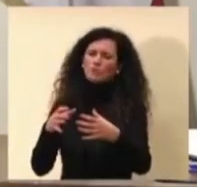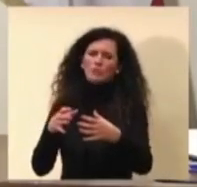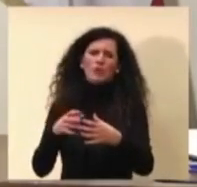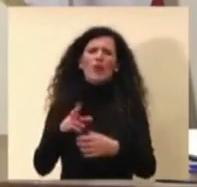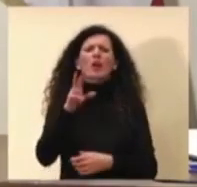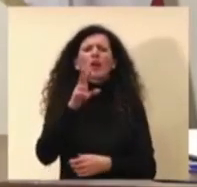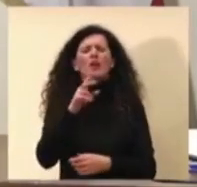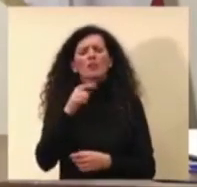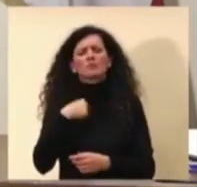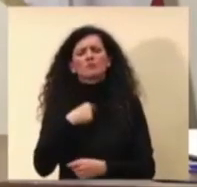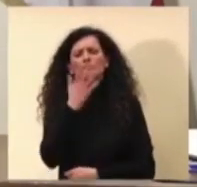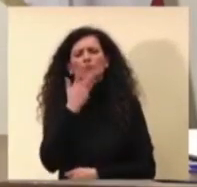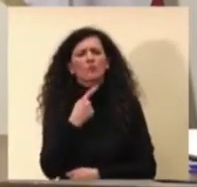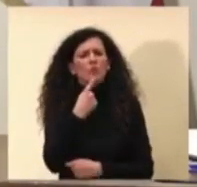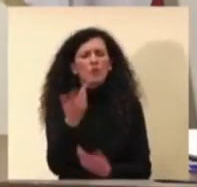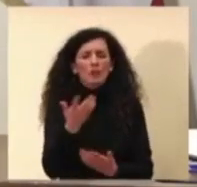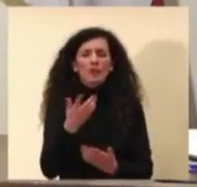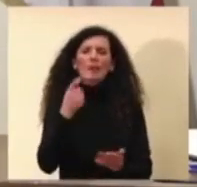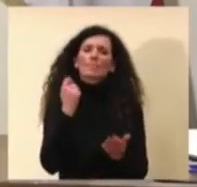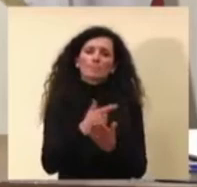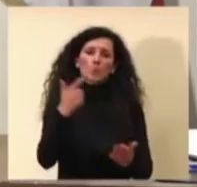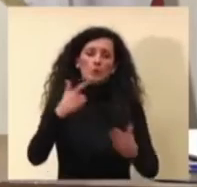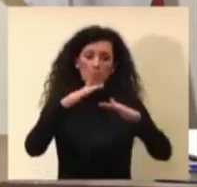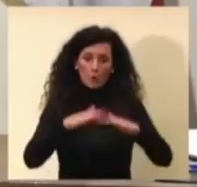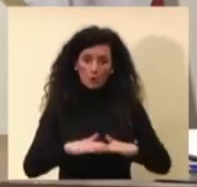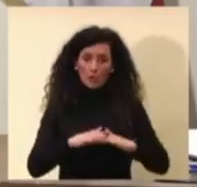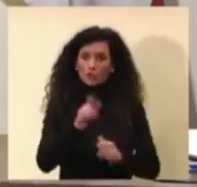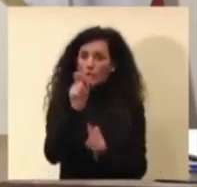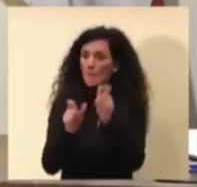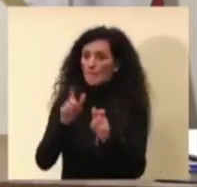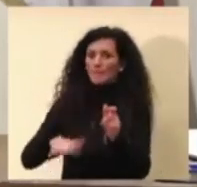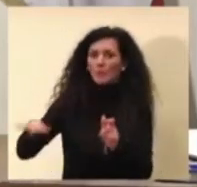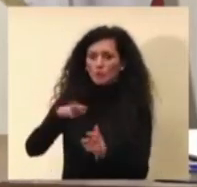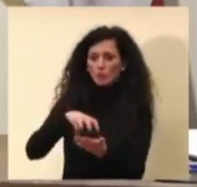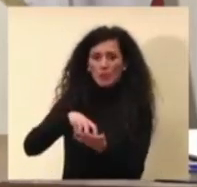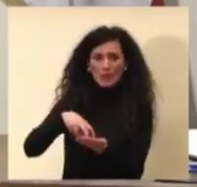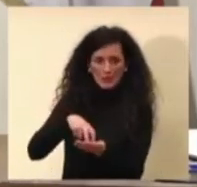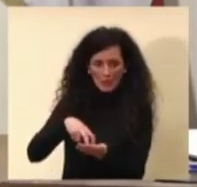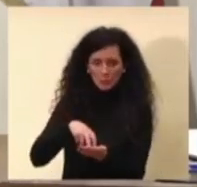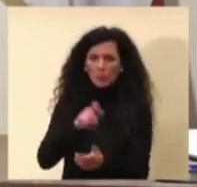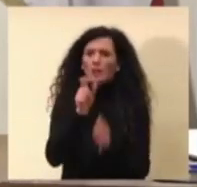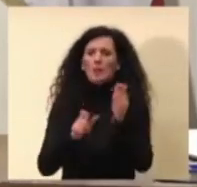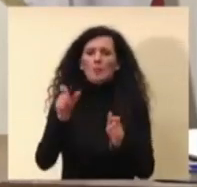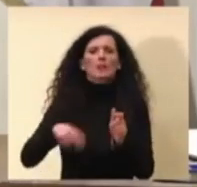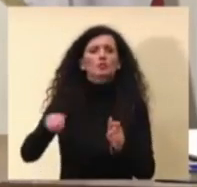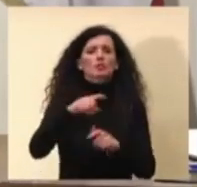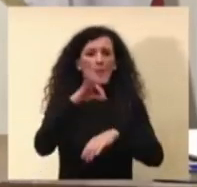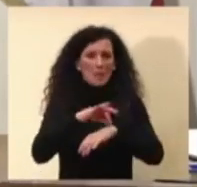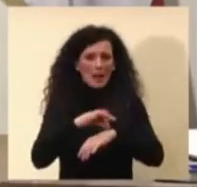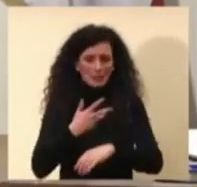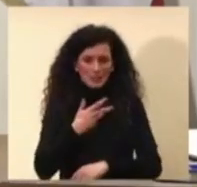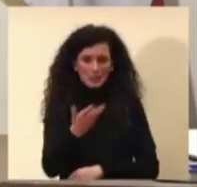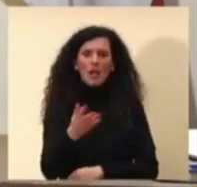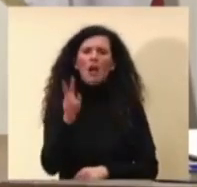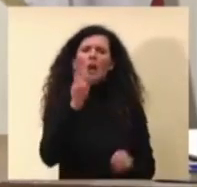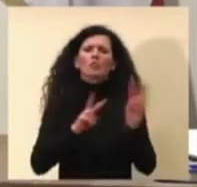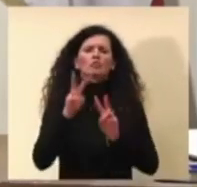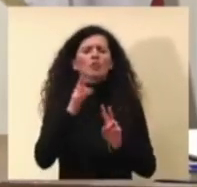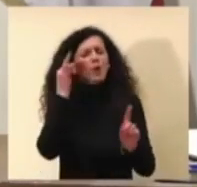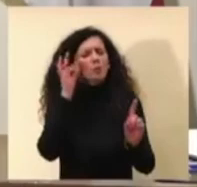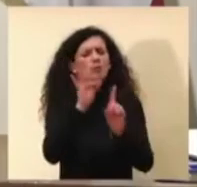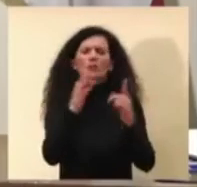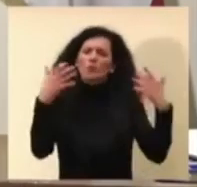di proteggere le persone più fragili, cerchiamo di abbattere il carico di malattia, cerchiamo di abbattere la mortalità. chiaro che più